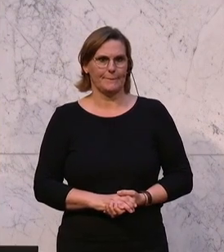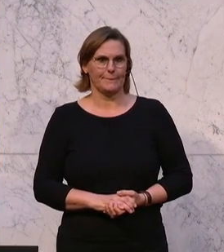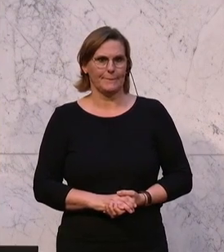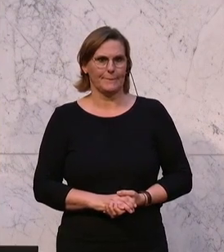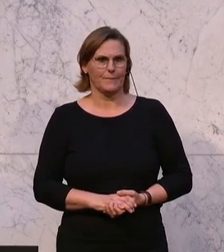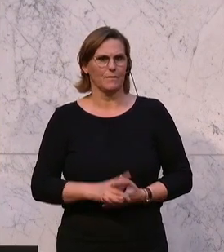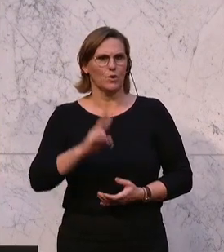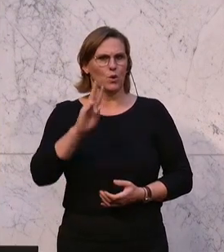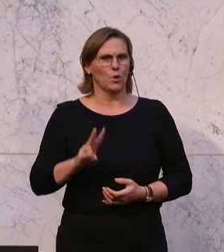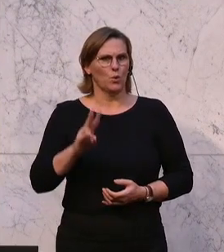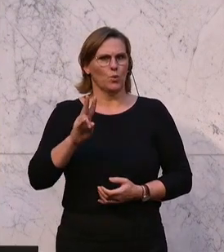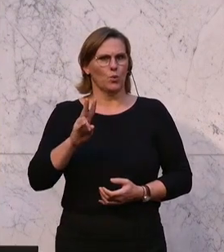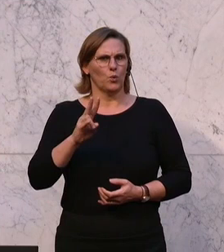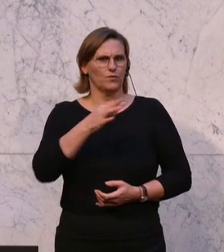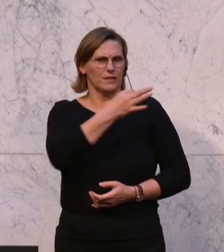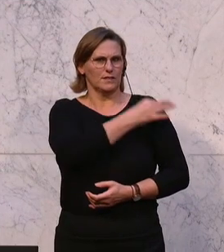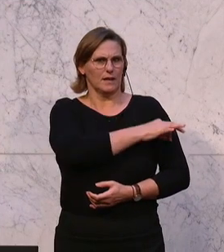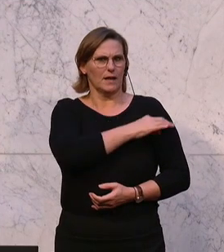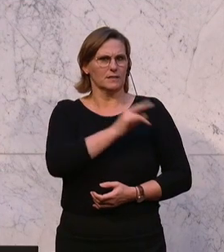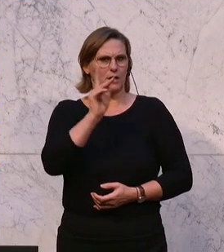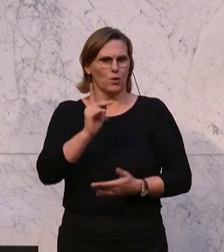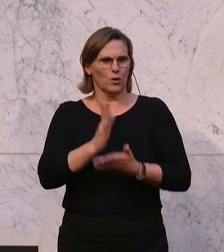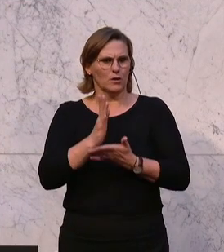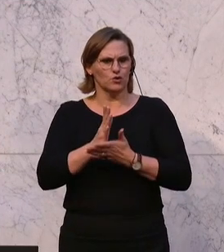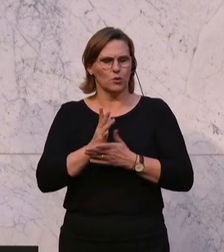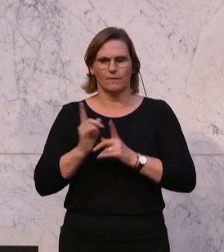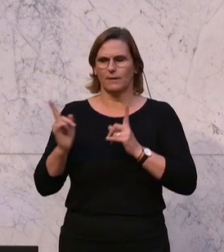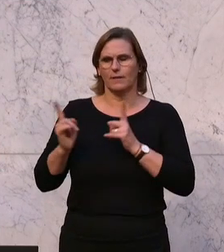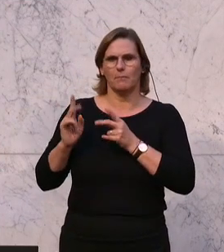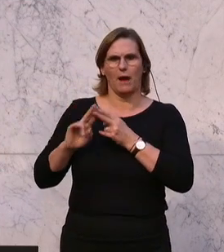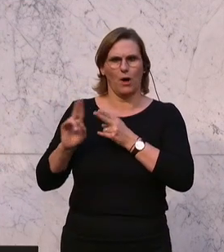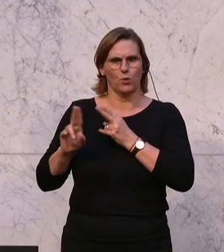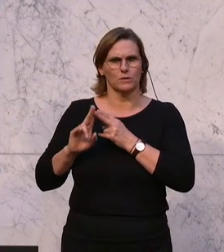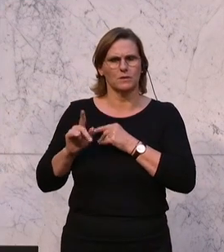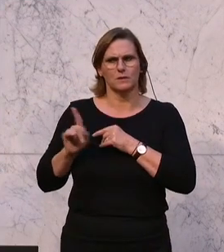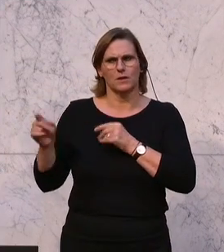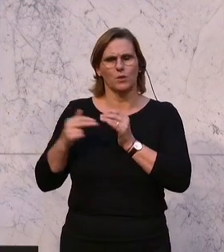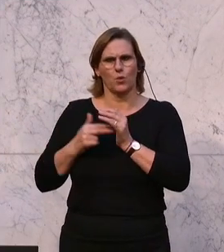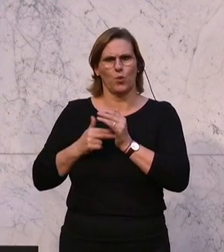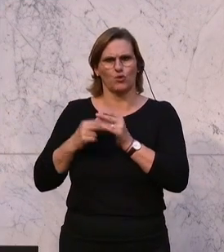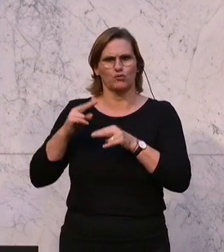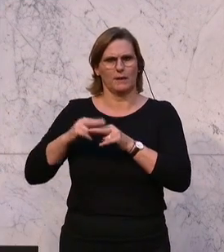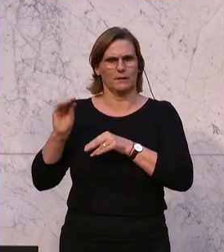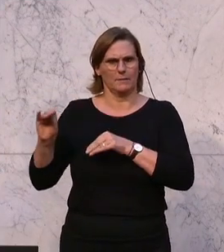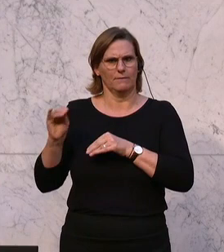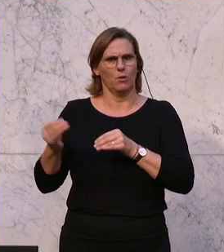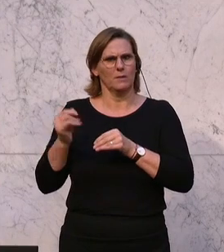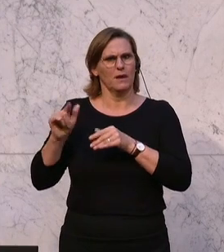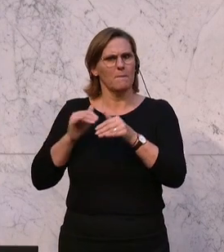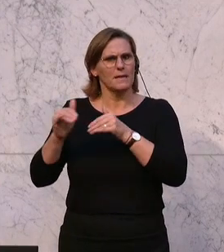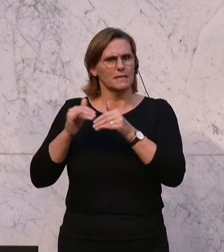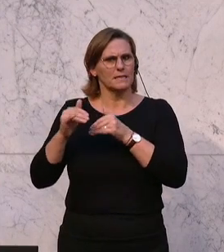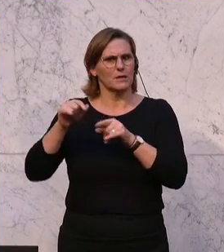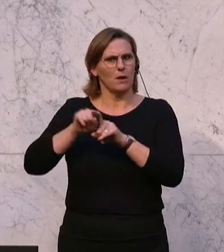Herr Vizekanzler Kogler, Sie schon ganz engagiert hereinplaudern, da zu mir herüber, zu Ihnen komme ich dann noch, weil Ihr Ministerium ist ein Dreh- und Angelpunkt,